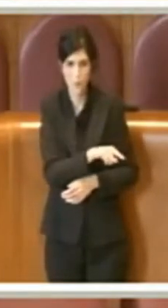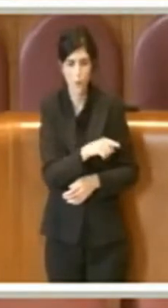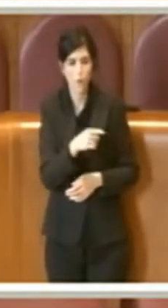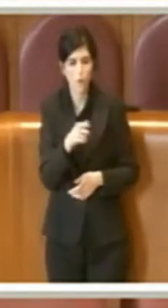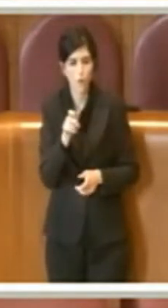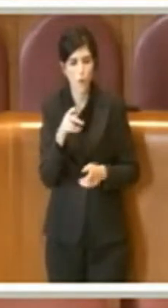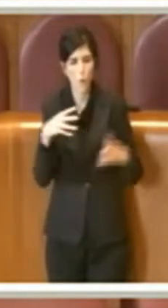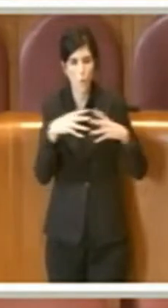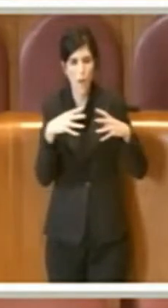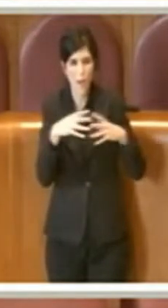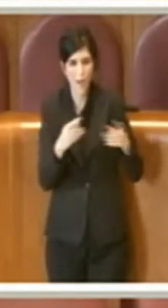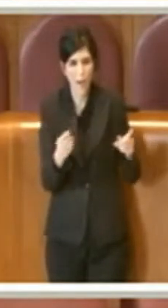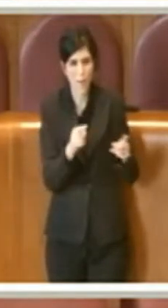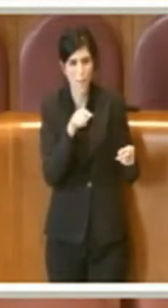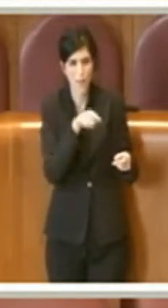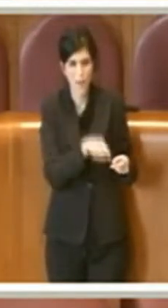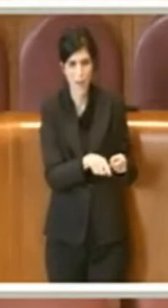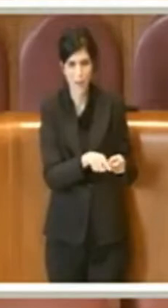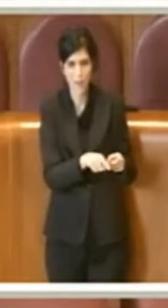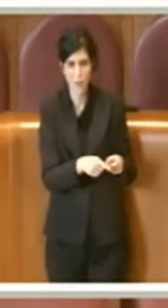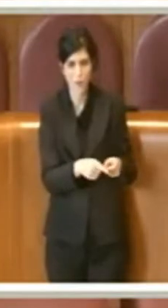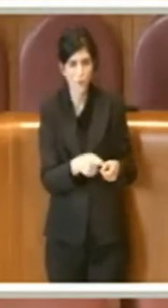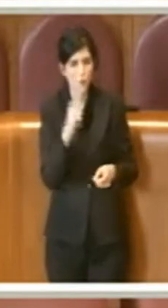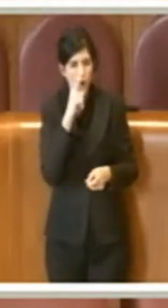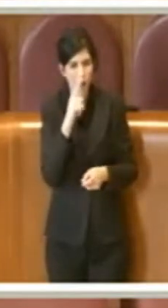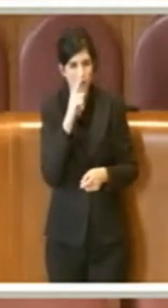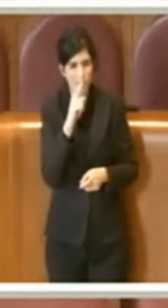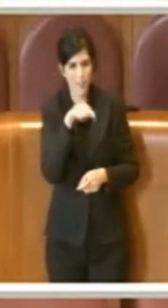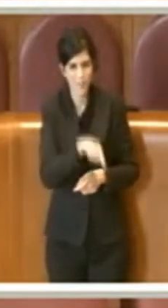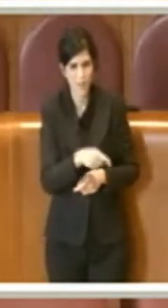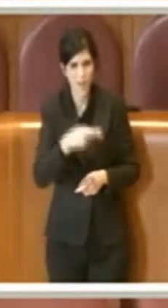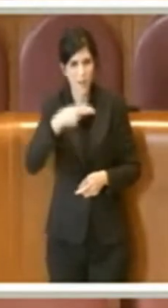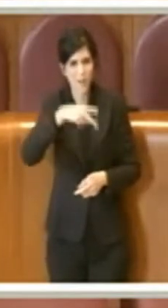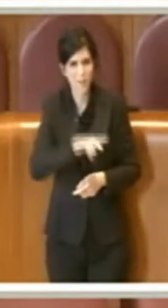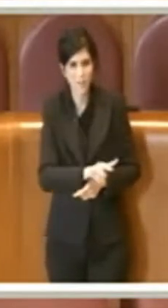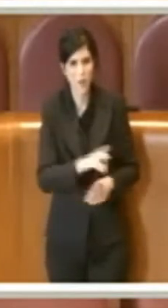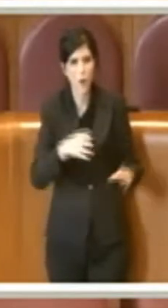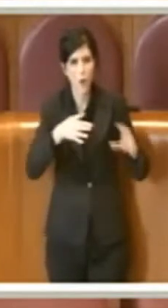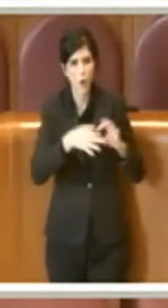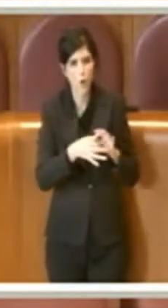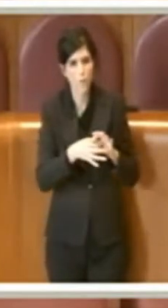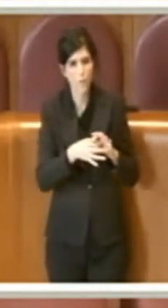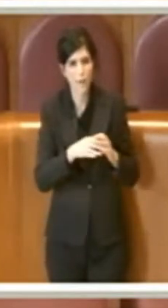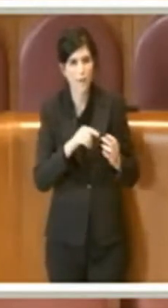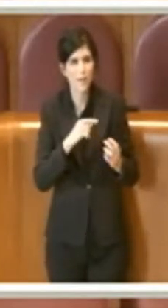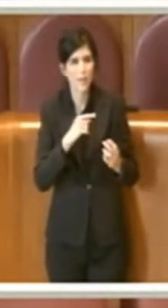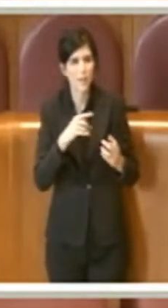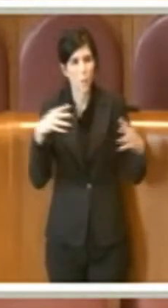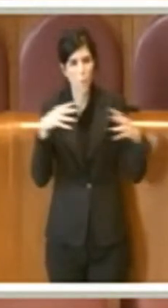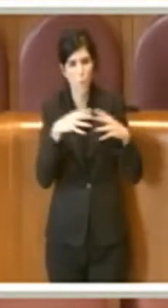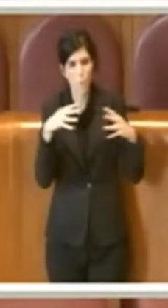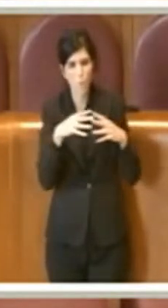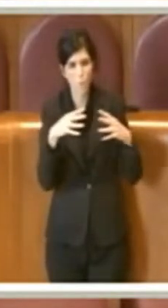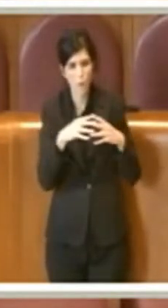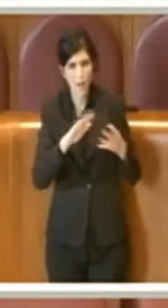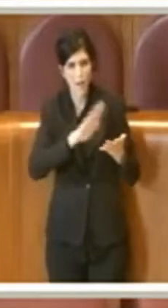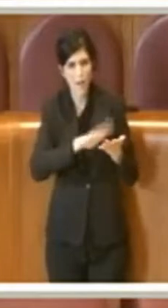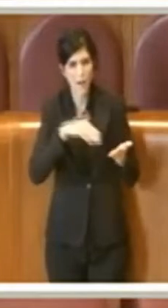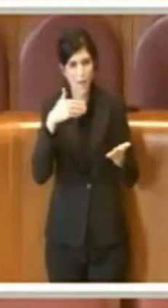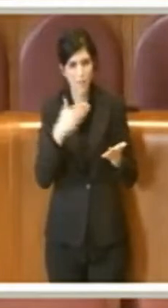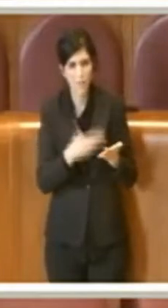per condannare lo stupro come arma di guerra, per condannare ogni violenza,